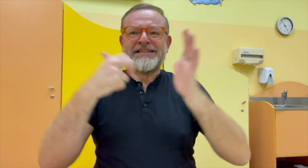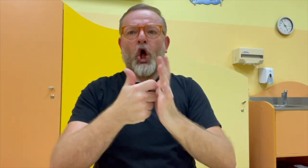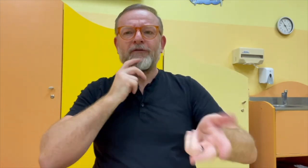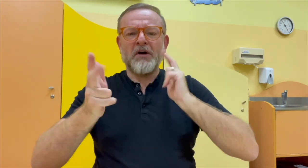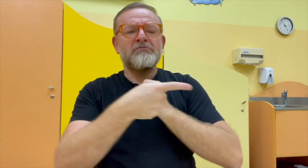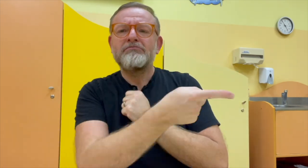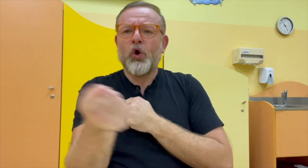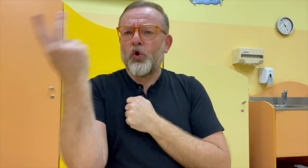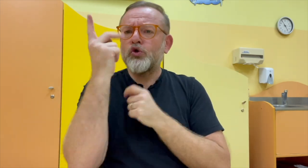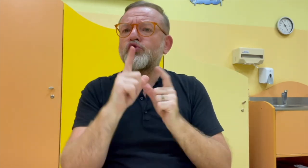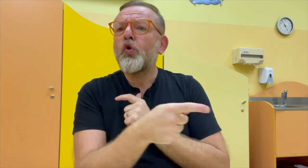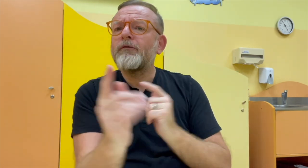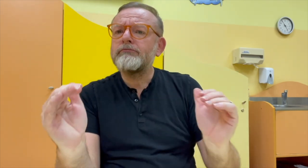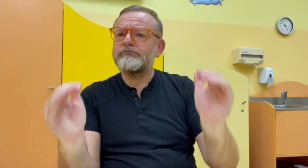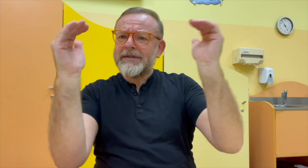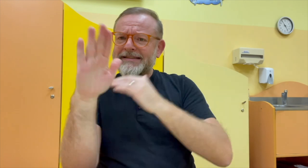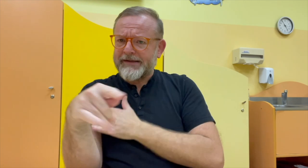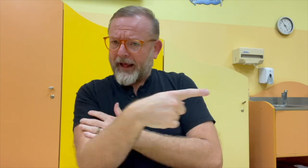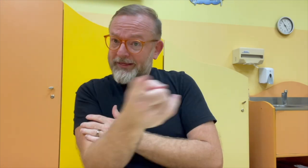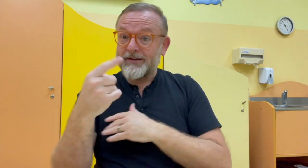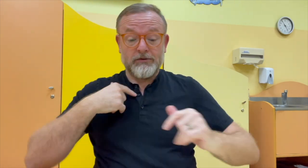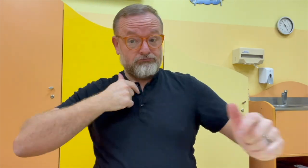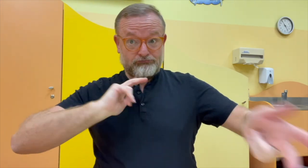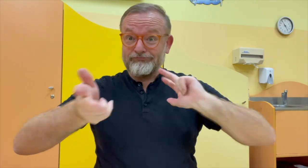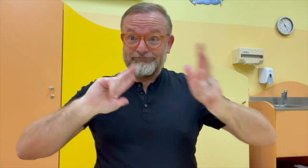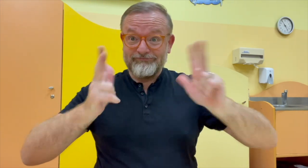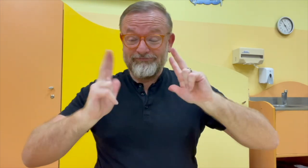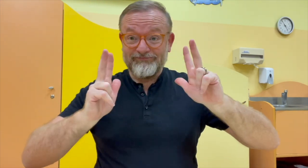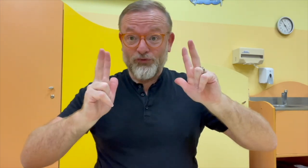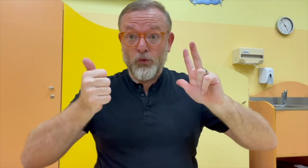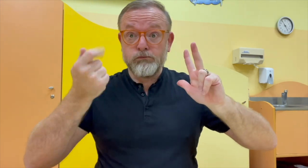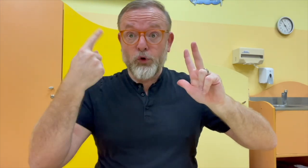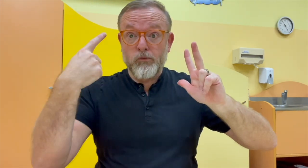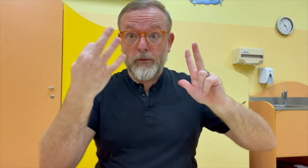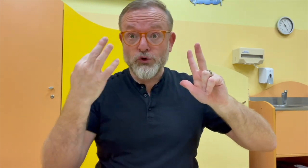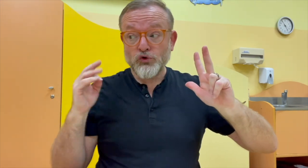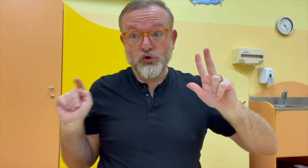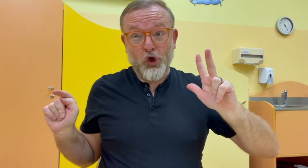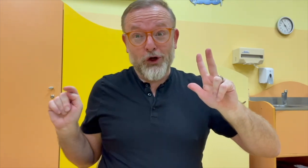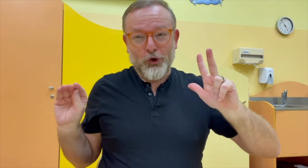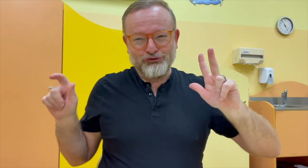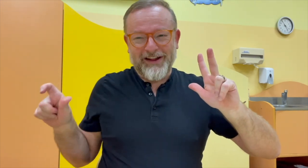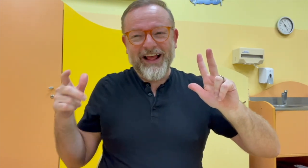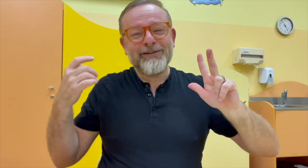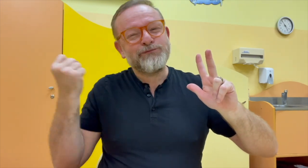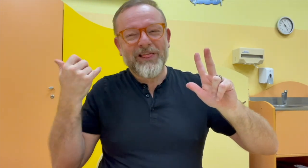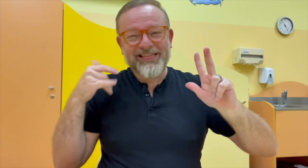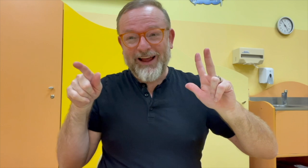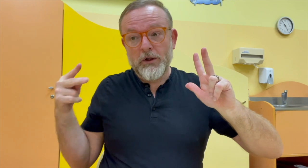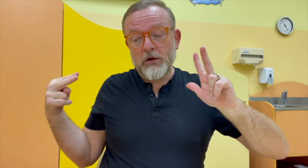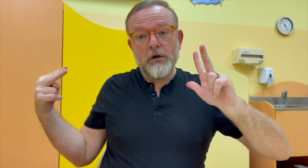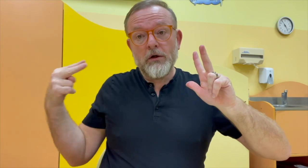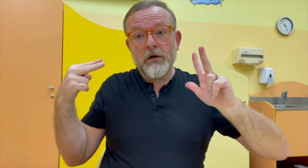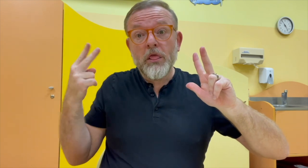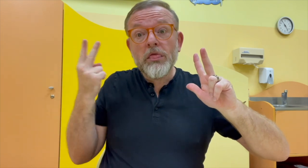protože děti mu rozumí. Protože oni taky, jejich mateřským jazykem je český znakový jazyk. A když je nějaký problém,